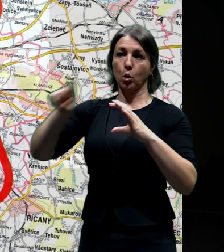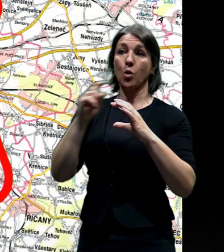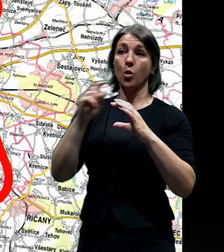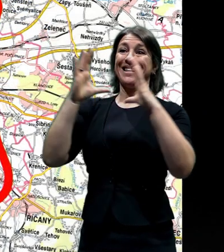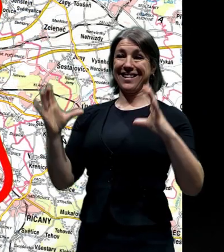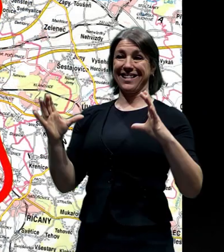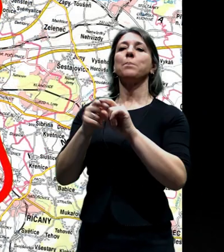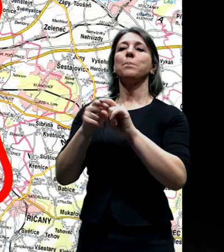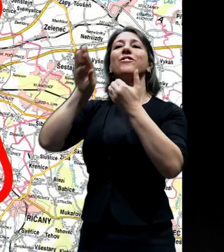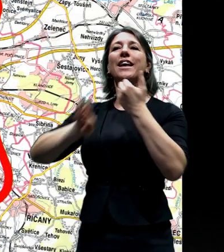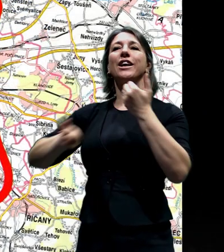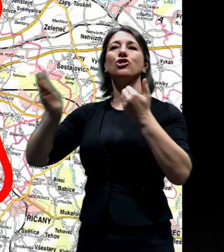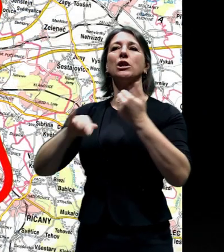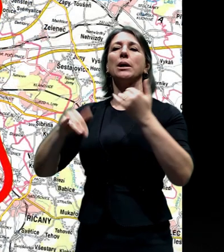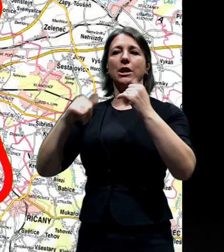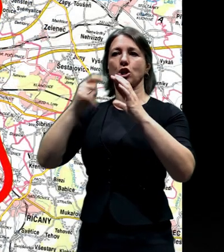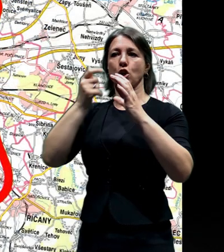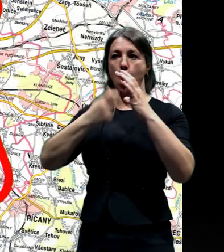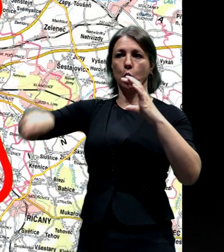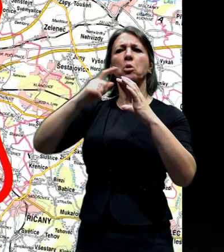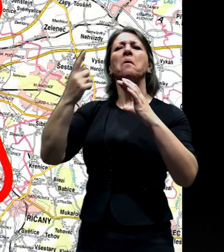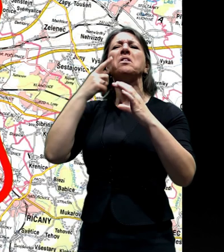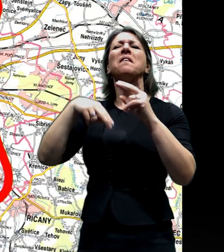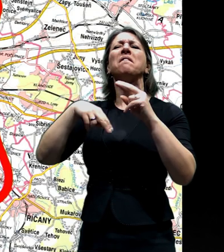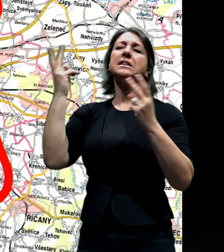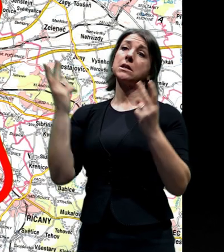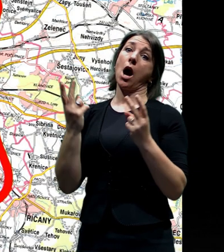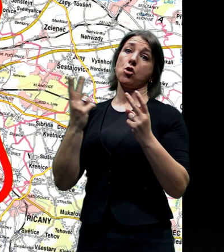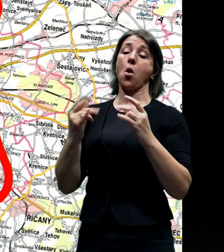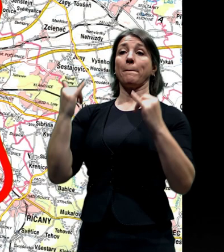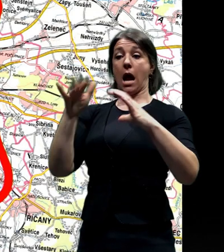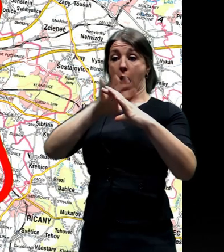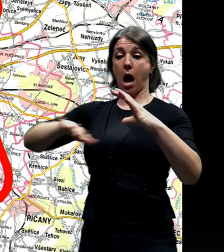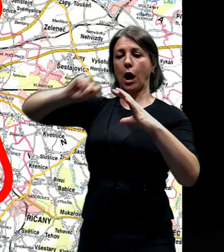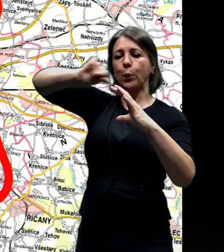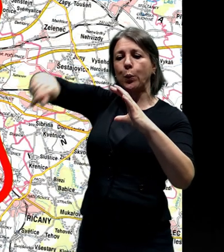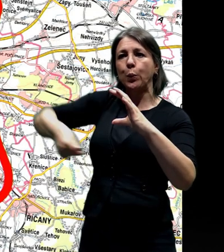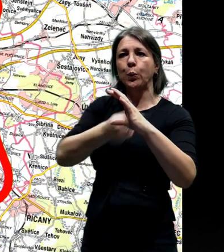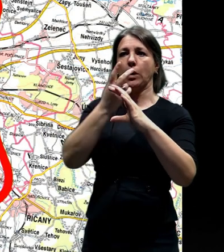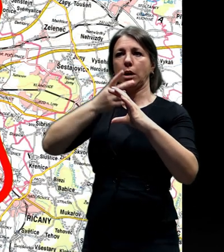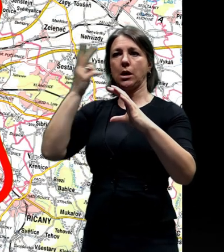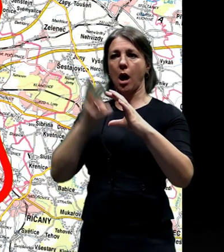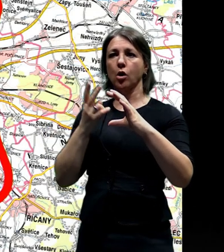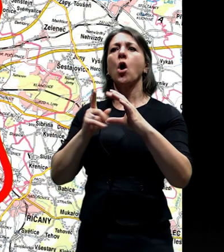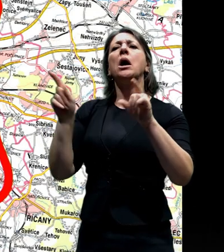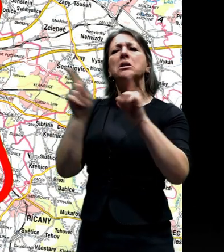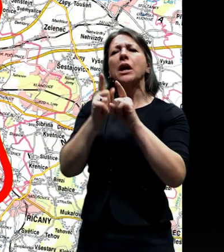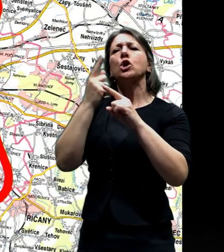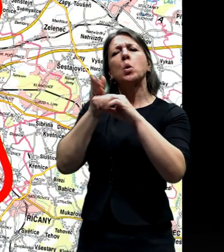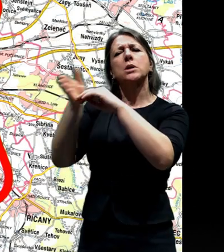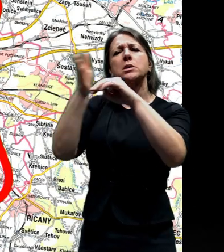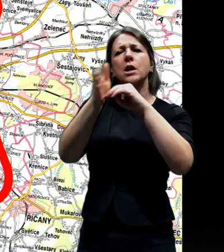okruh. Vidíte, že vlastně prochází převážně po hranicích města, ale z části také v sousedním regionu.